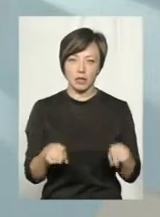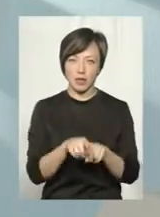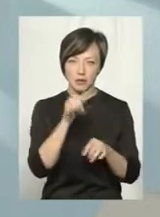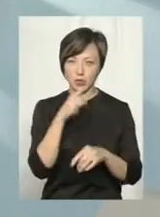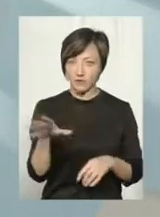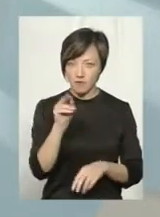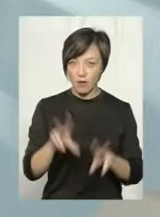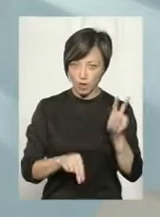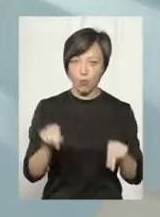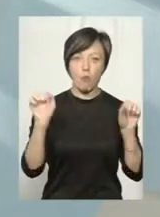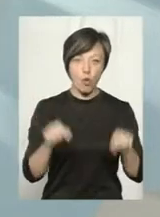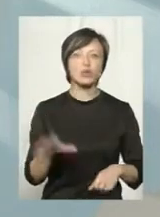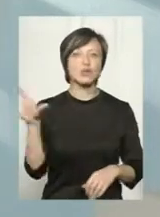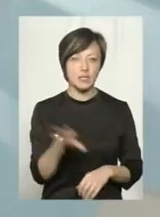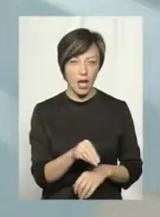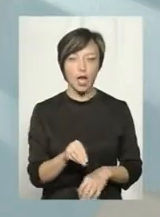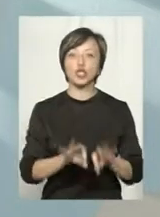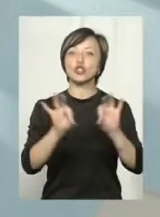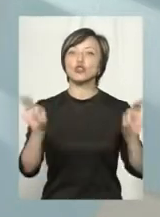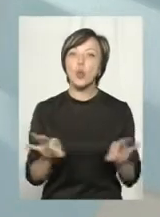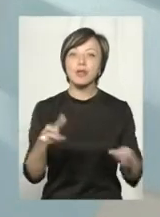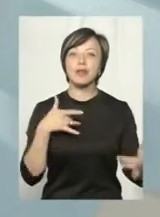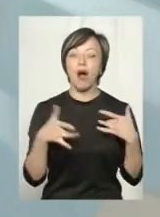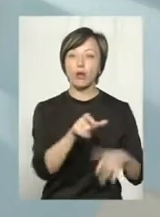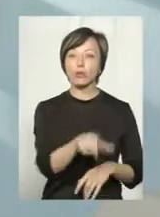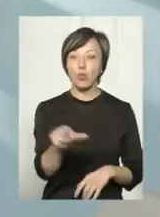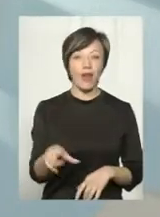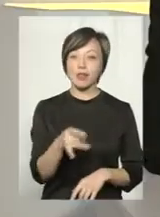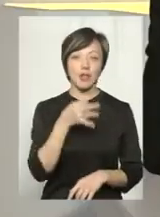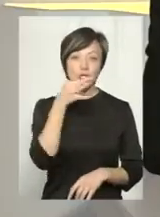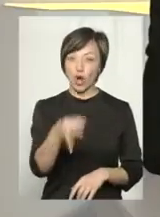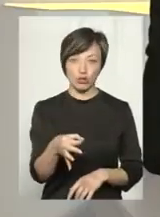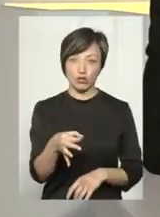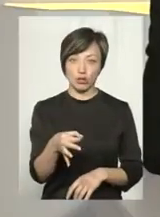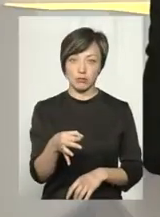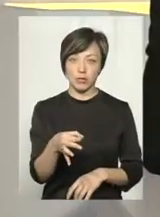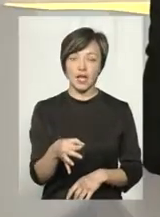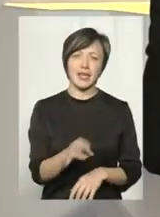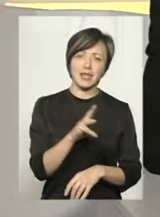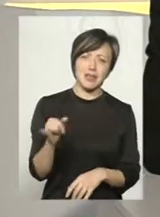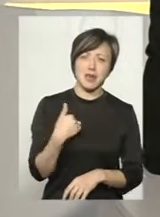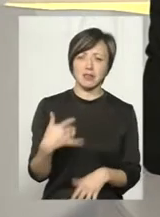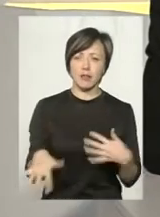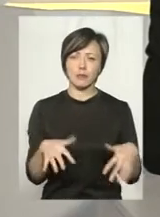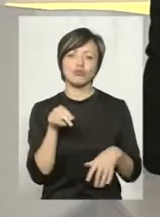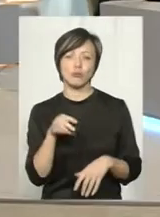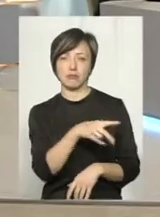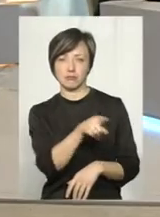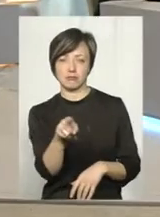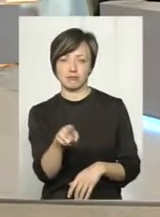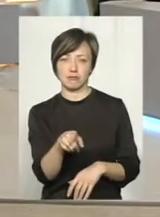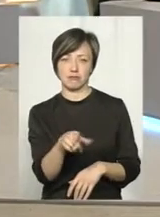всі вважають, що вони можуть все. Жоден актор не скаже, що ні, я слабкіший, ніж